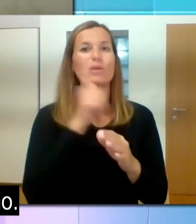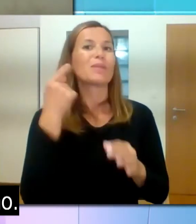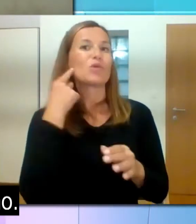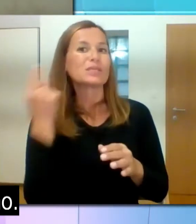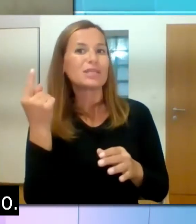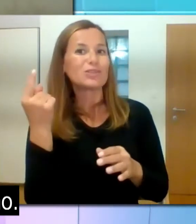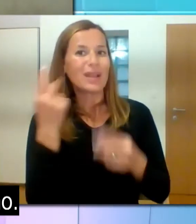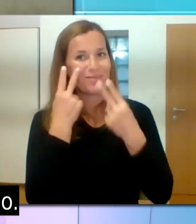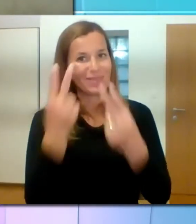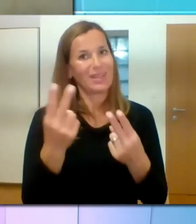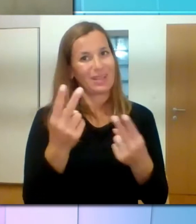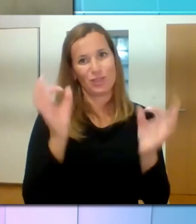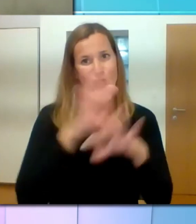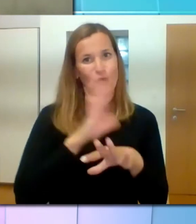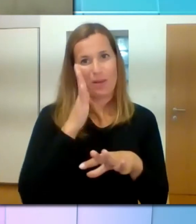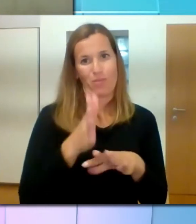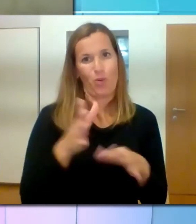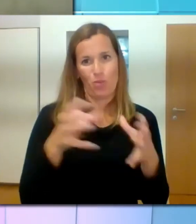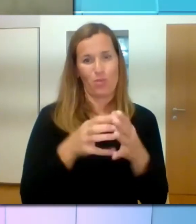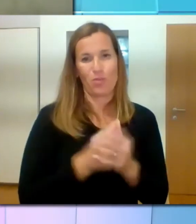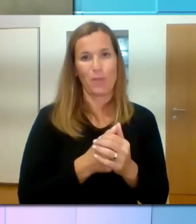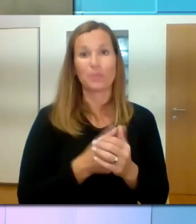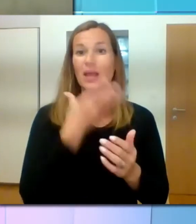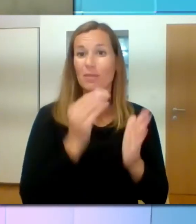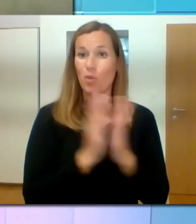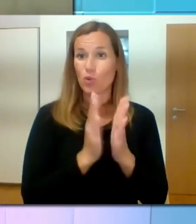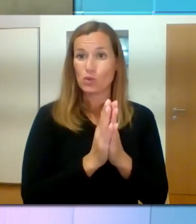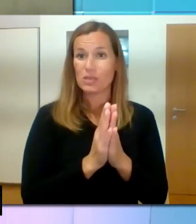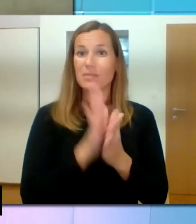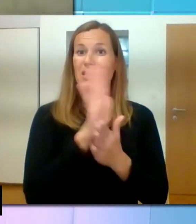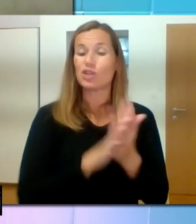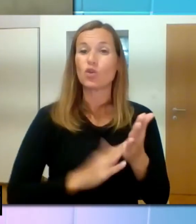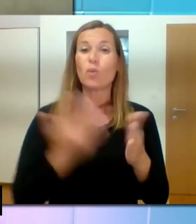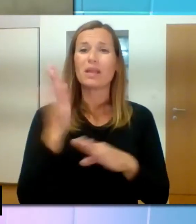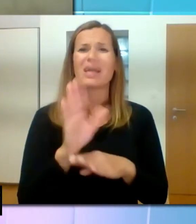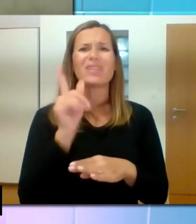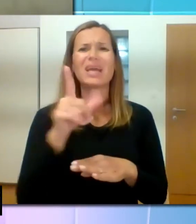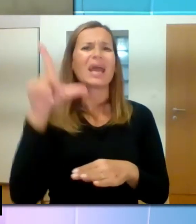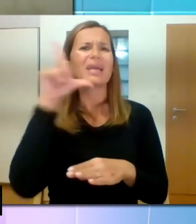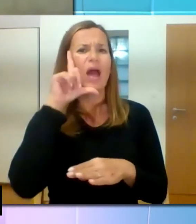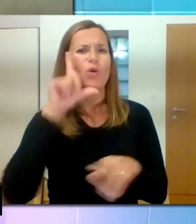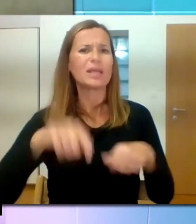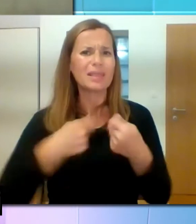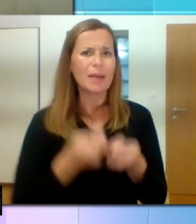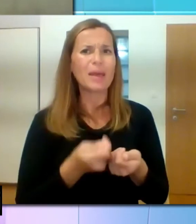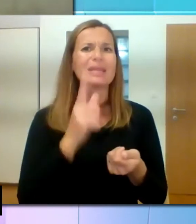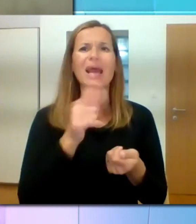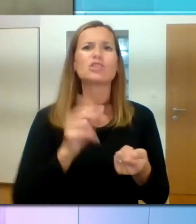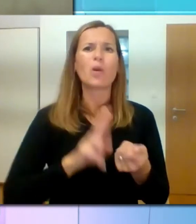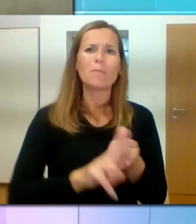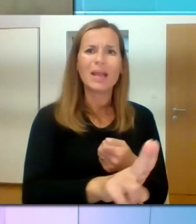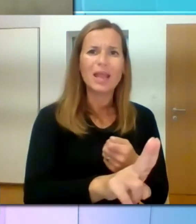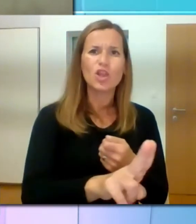slišali, videli, pa je ne bomo. Lepo prosim v vodoma nam predstavite, kaj je glavni namen in seveda kaj so